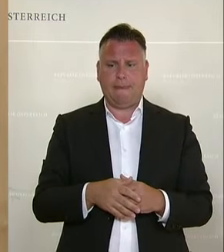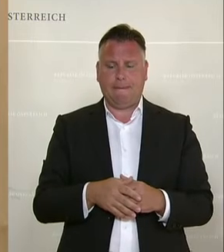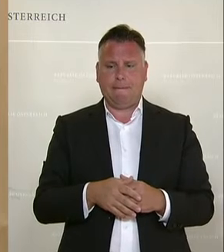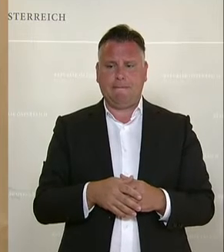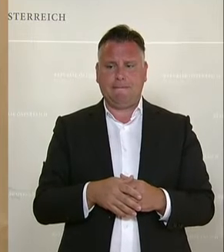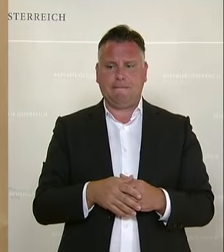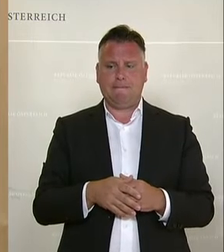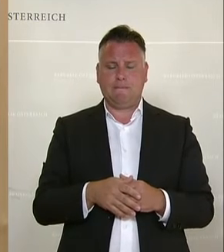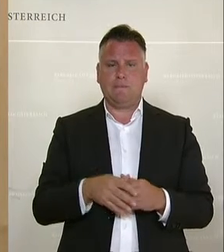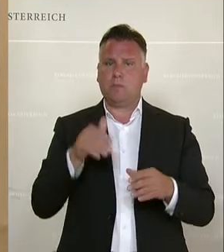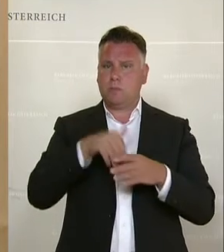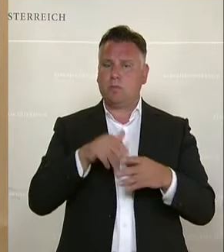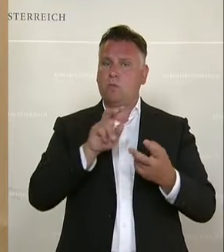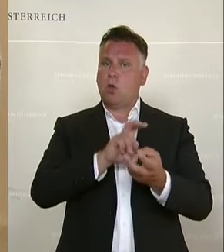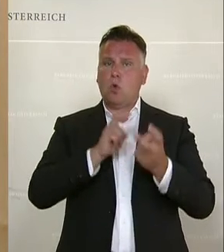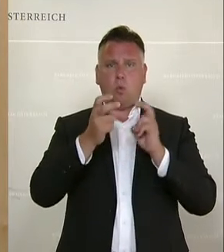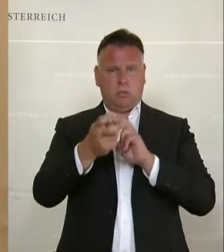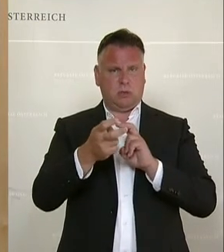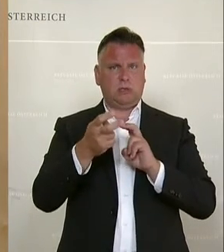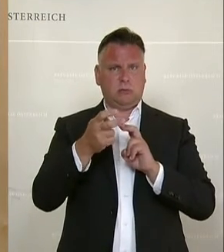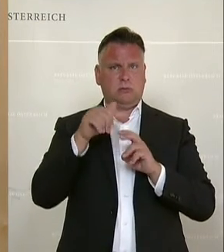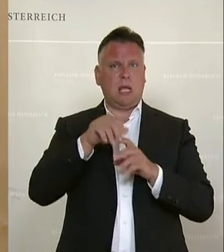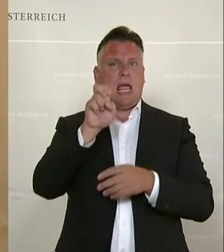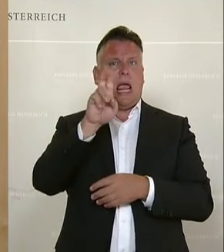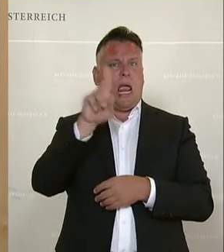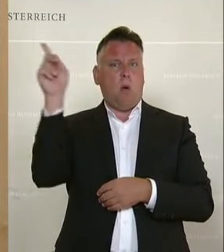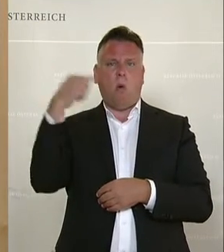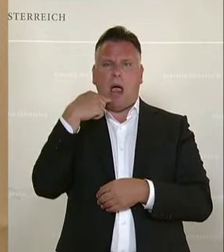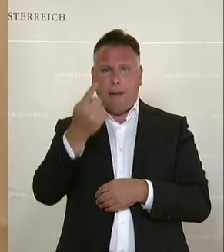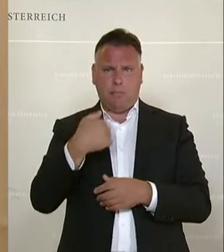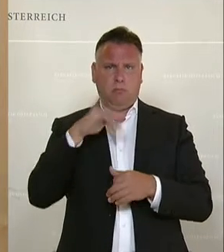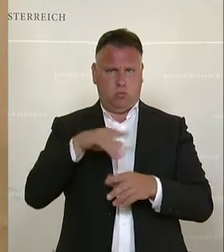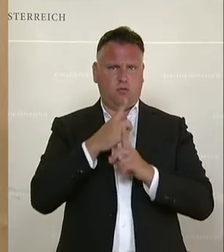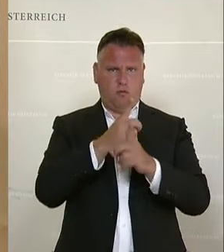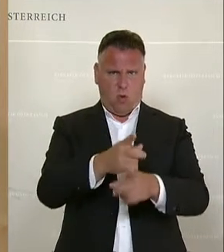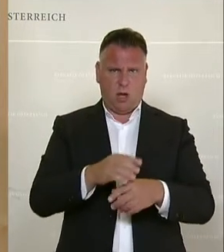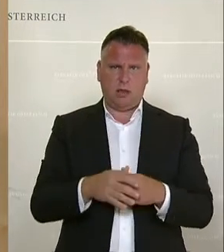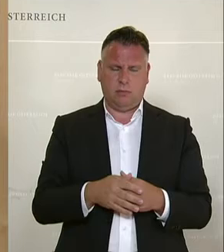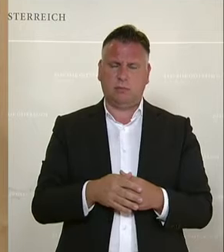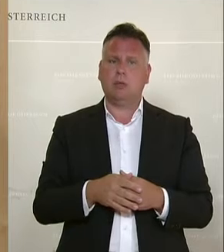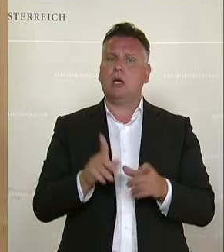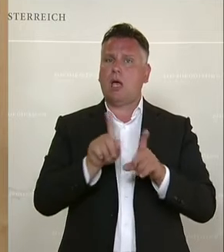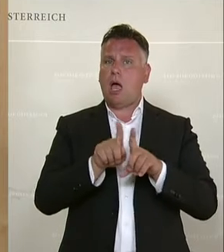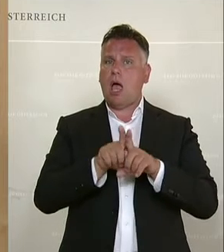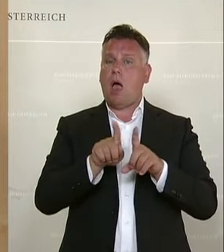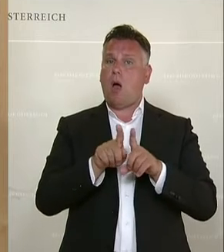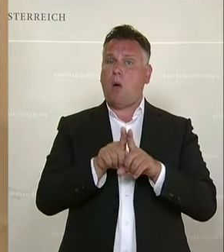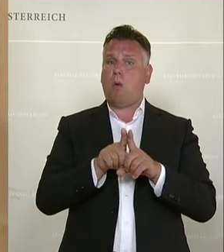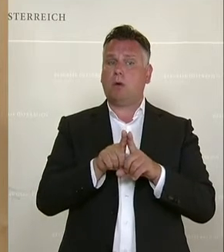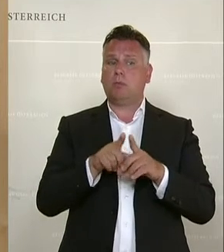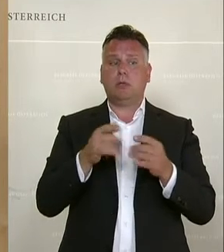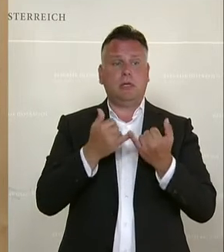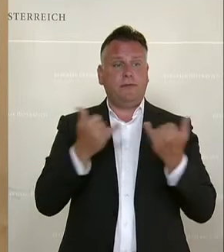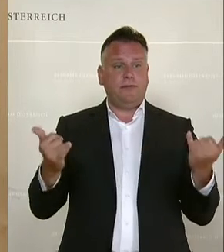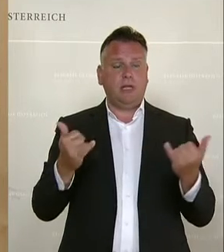Es sind teilweise Umsetzungen von EU-Verordnungen und vor allem die Einbindung, die spannend war, wie